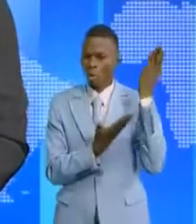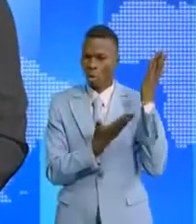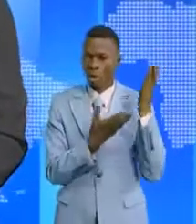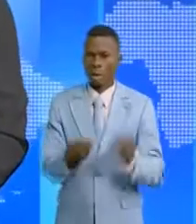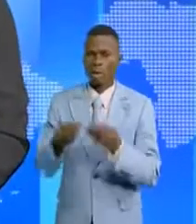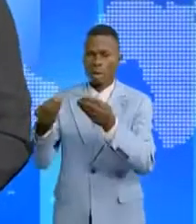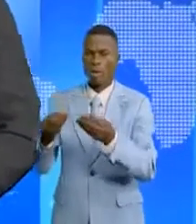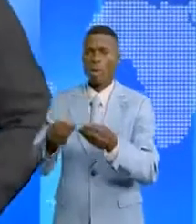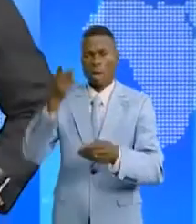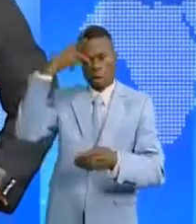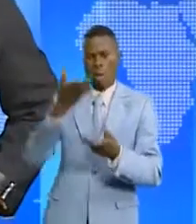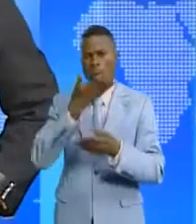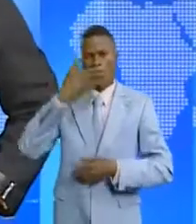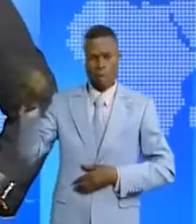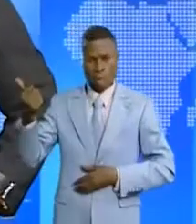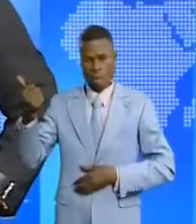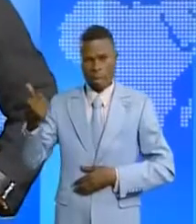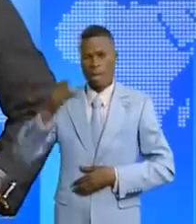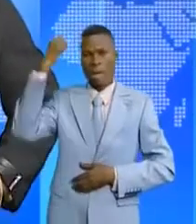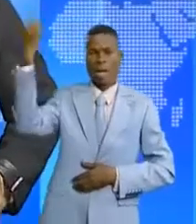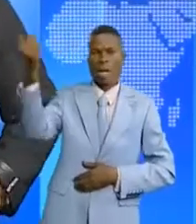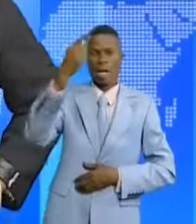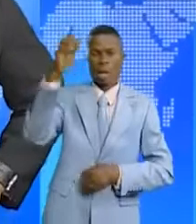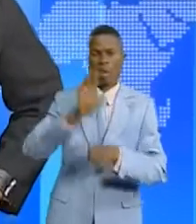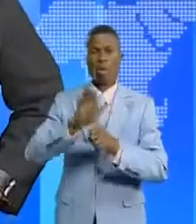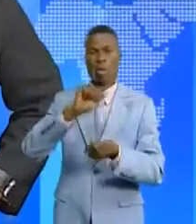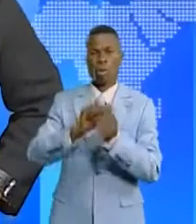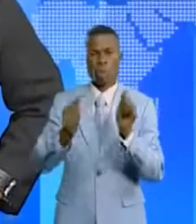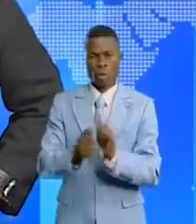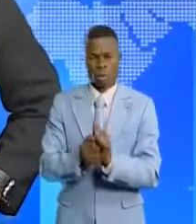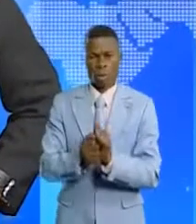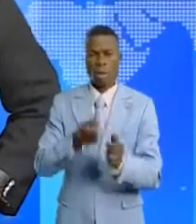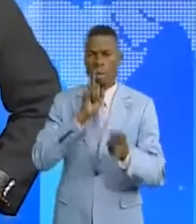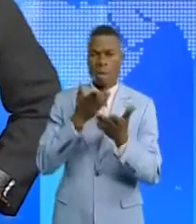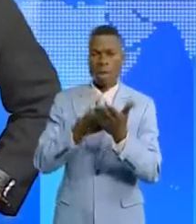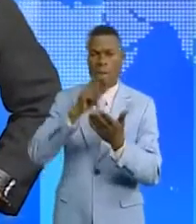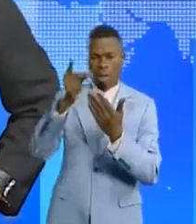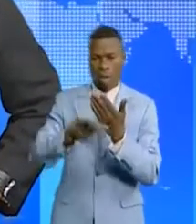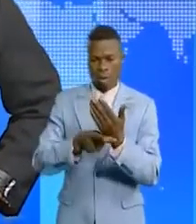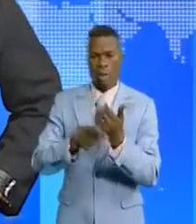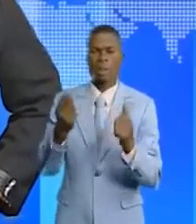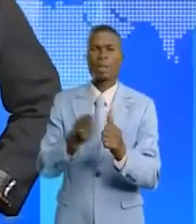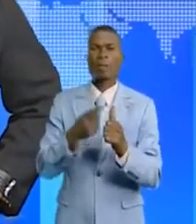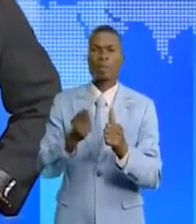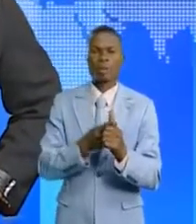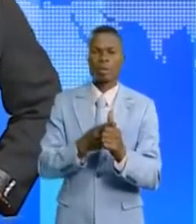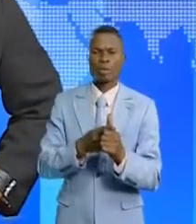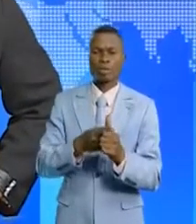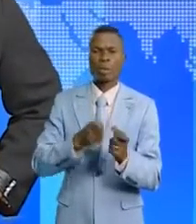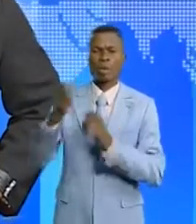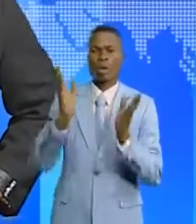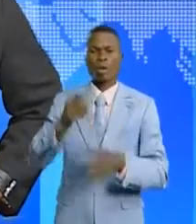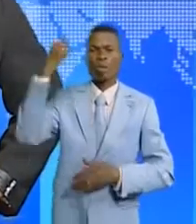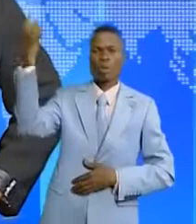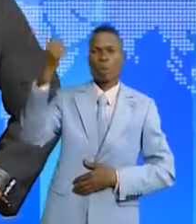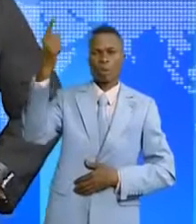place une bonne politique internationale. Plusieurs thématiques sont au programme, entre autres, la gouvernance mondiale,